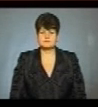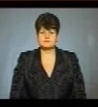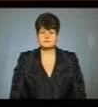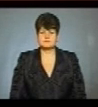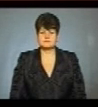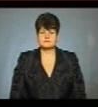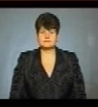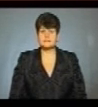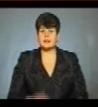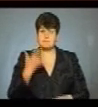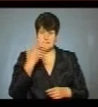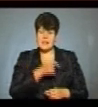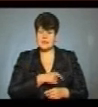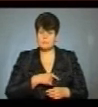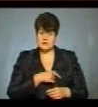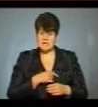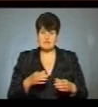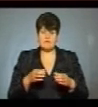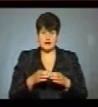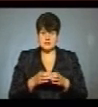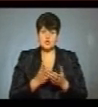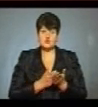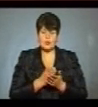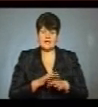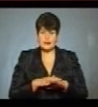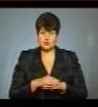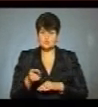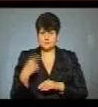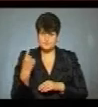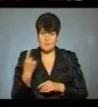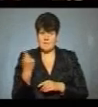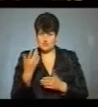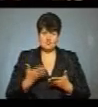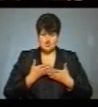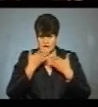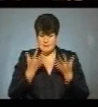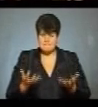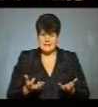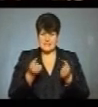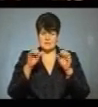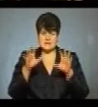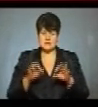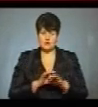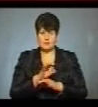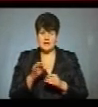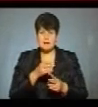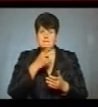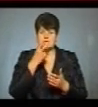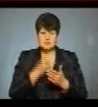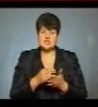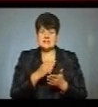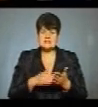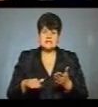П'ять депутатів від фракції «Слуги народу» з Тернопільщини в першому читанні підтримали законопроєкт, який передбачає